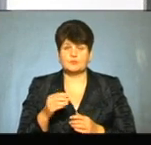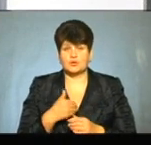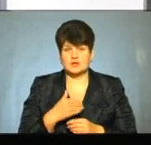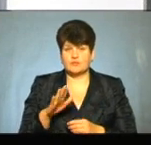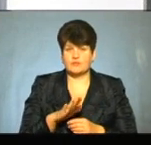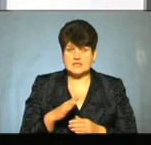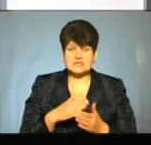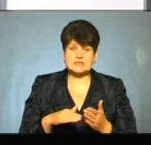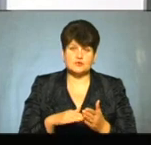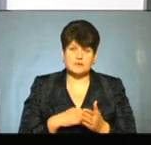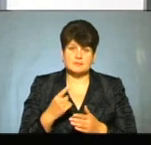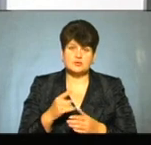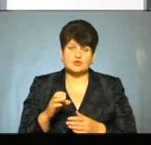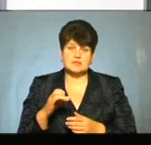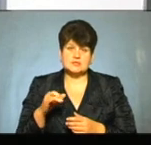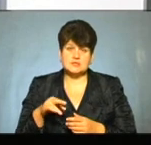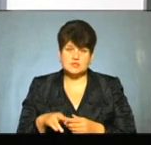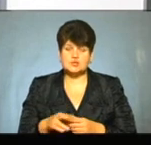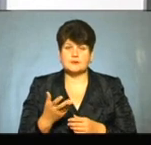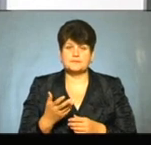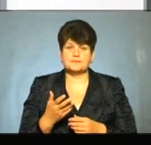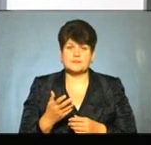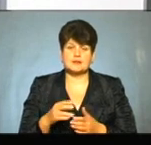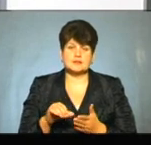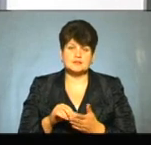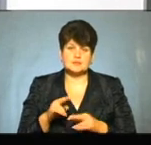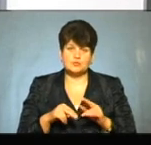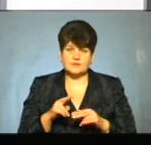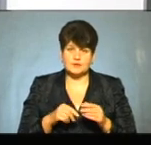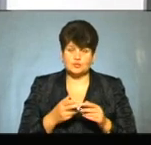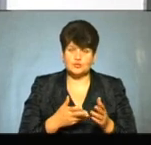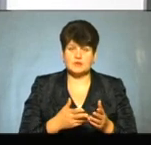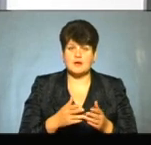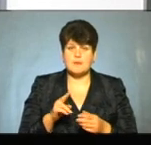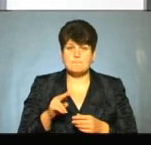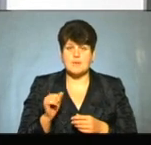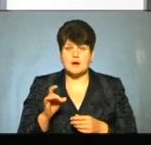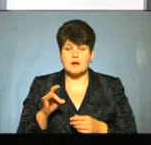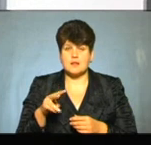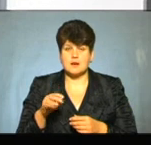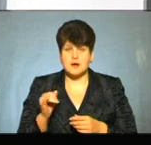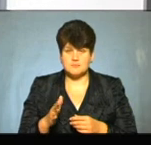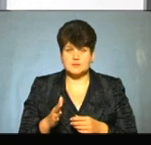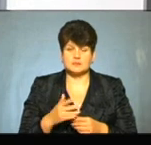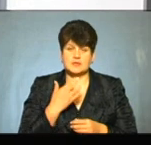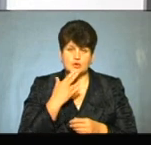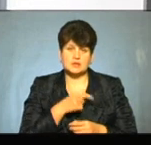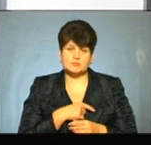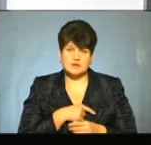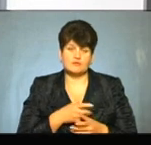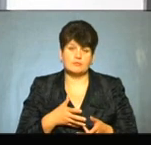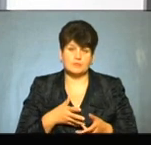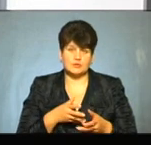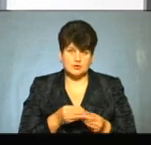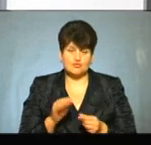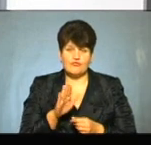вересні скасувати з 1 січня, якщо пригадуєте, податок на пайову участь за будівників, які будують. Але ми парламент, народних депутатів, переконали, що